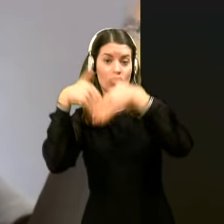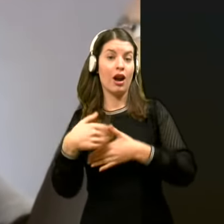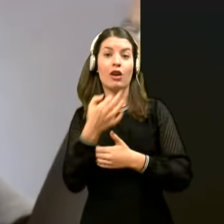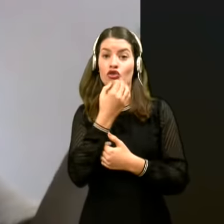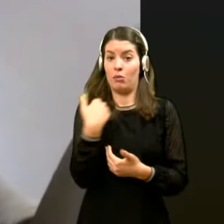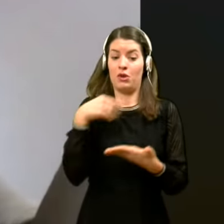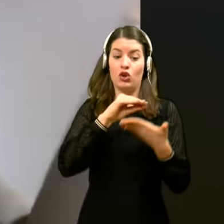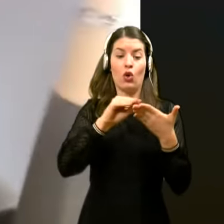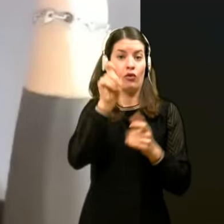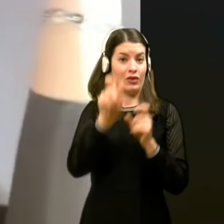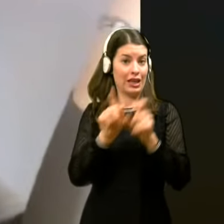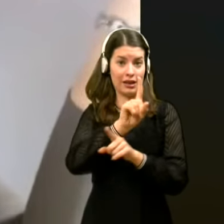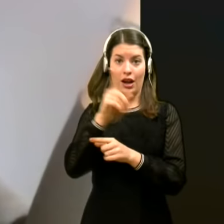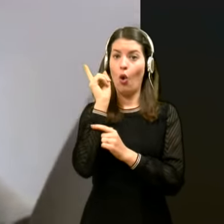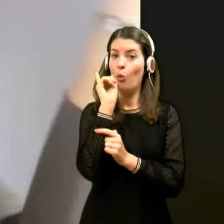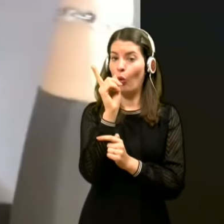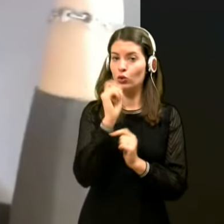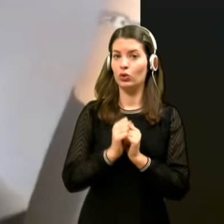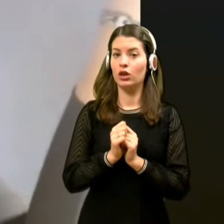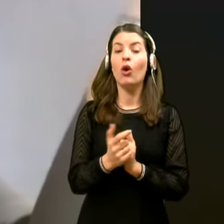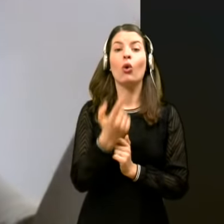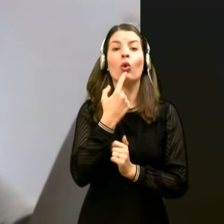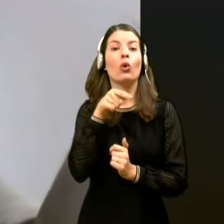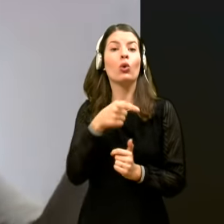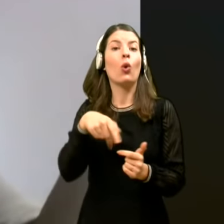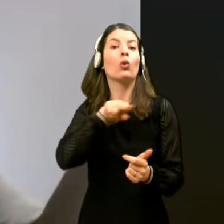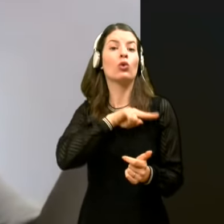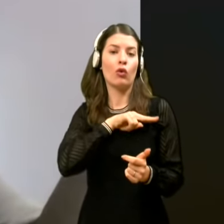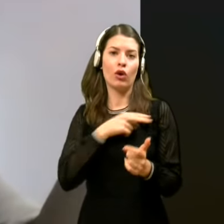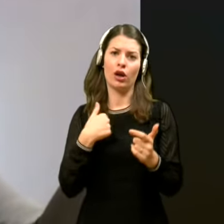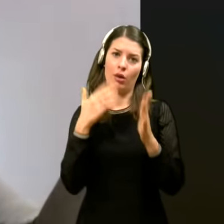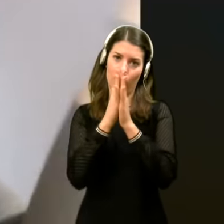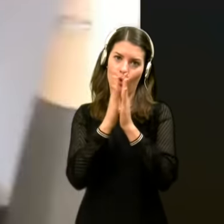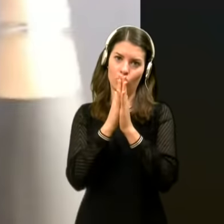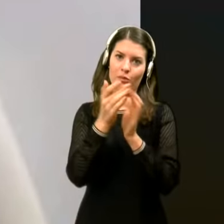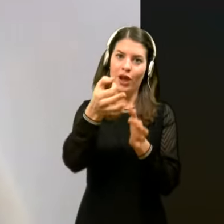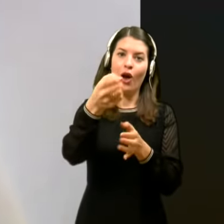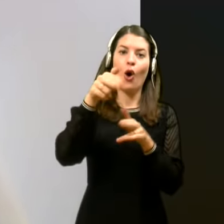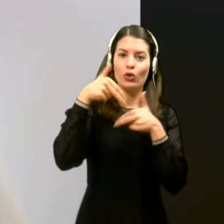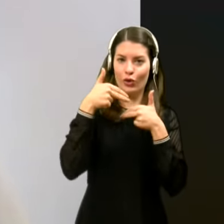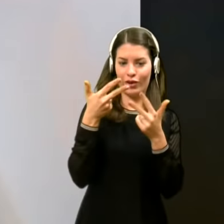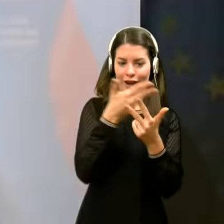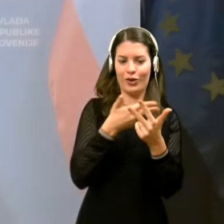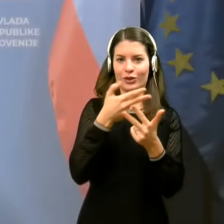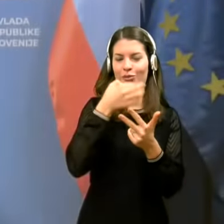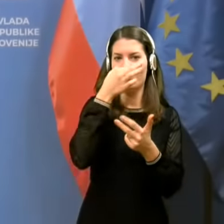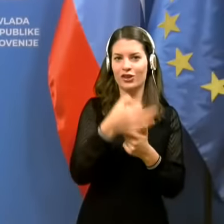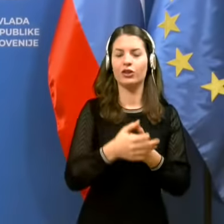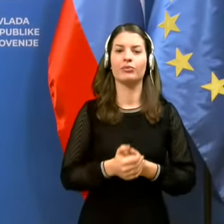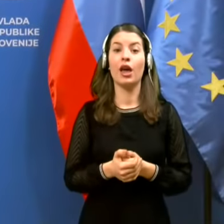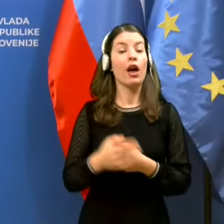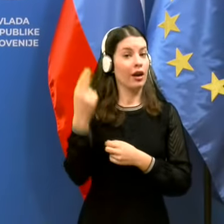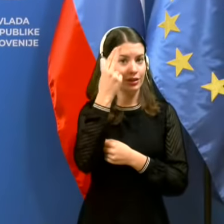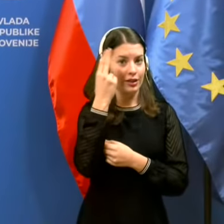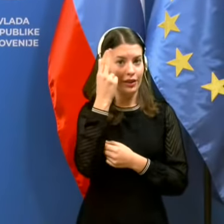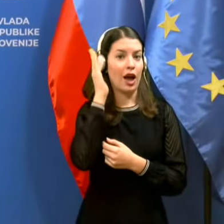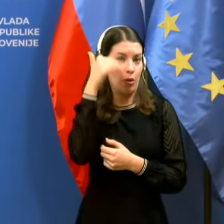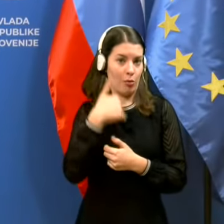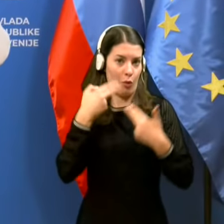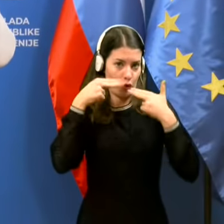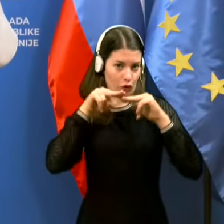opozorili. Kdo je odgovoren in prosim za odgovor na vsak tri vprašanja? Seveda, odgovor na vsak tri vprašanja.